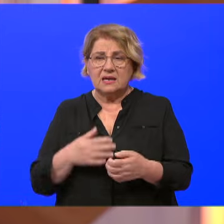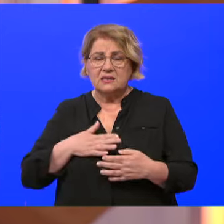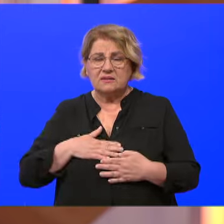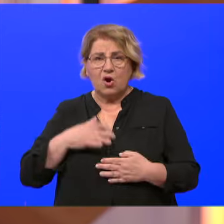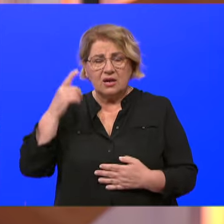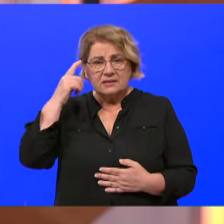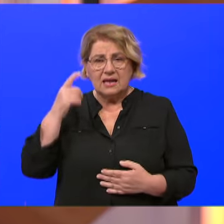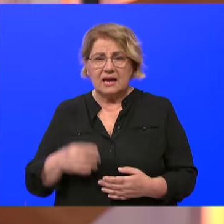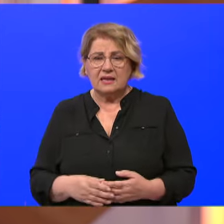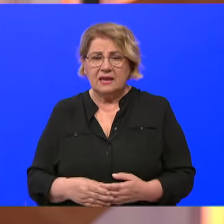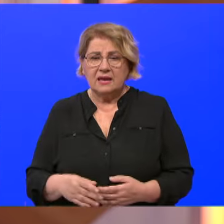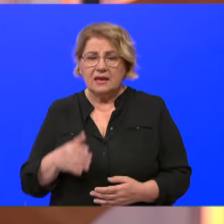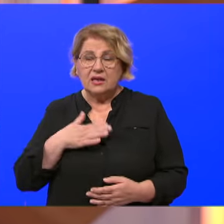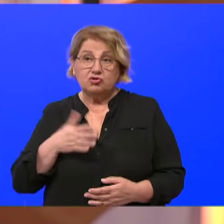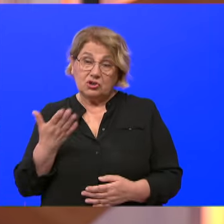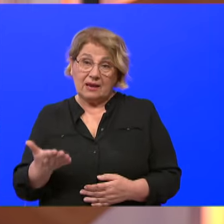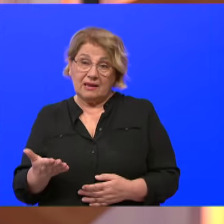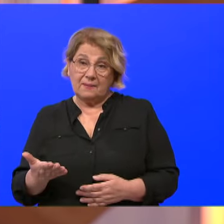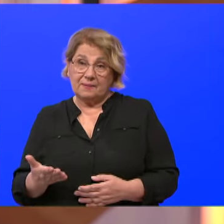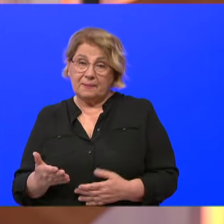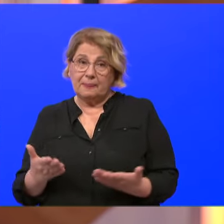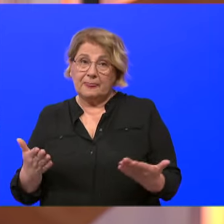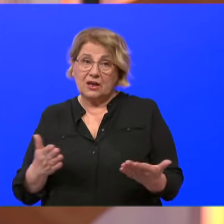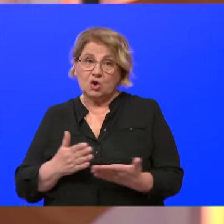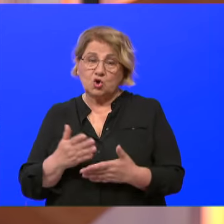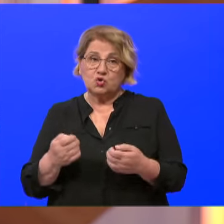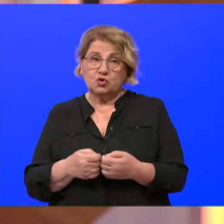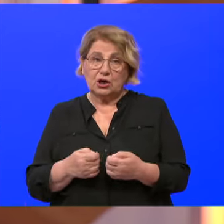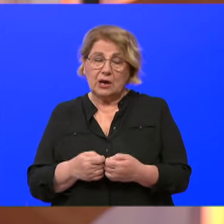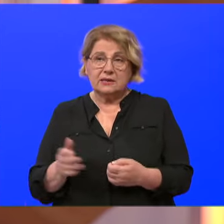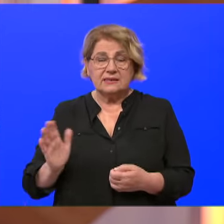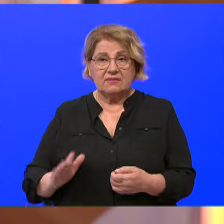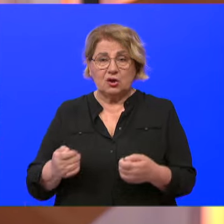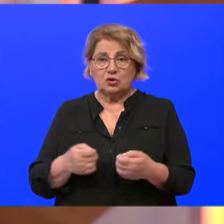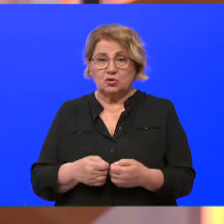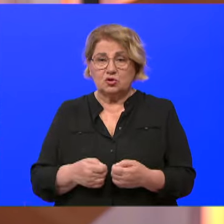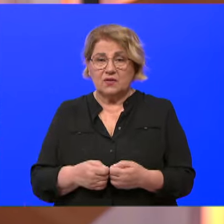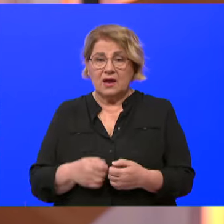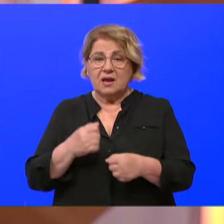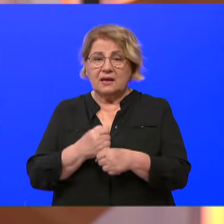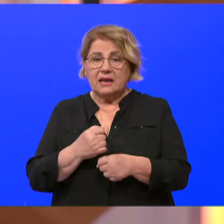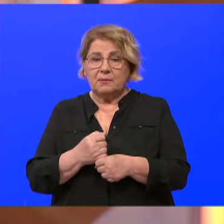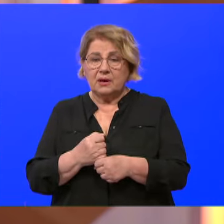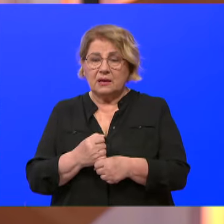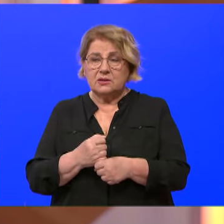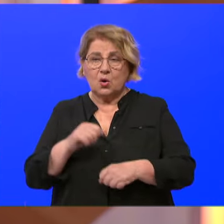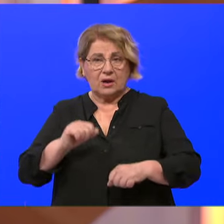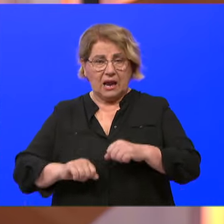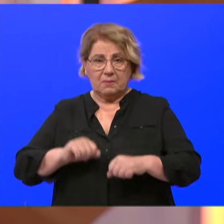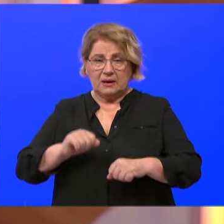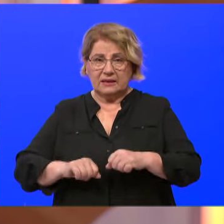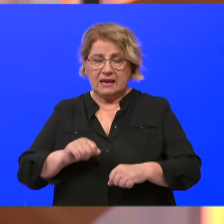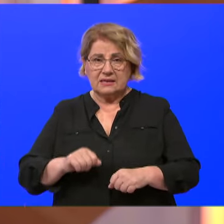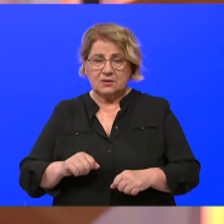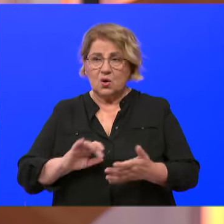znanje i željam mi je, dakle, kroz udruge civilnog društva, napraviti prehabilitaciju